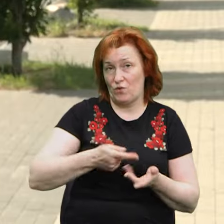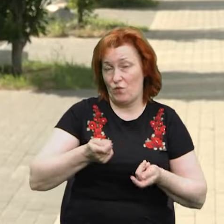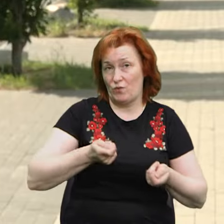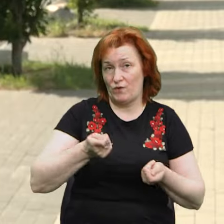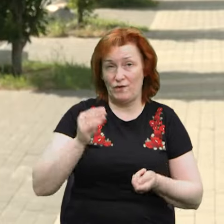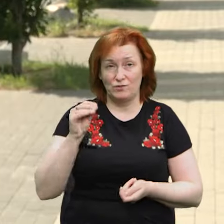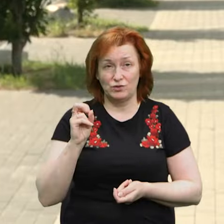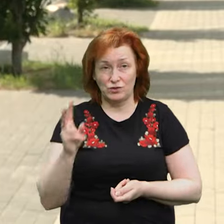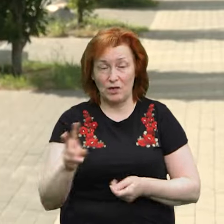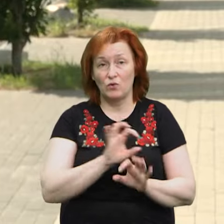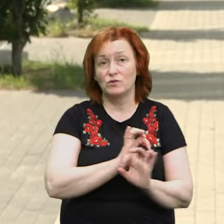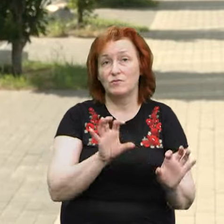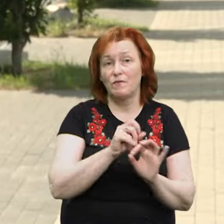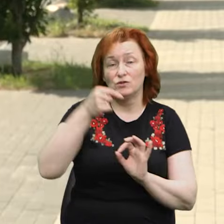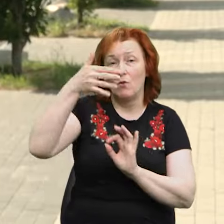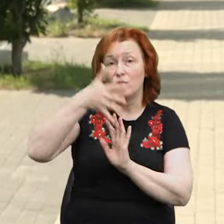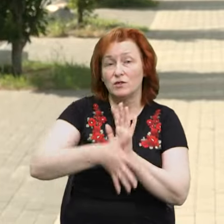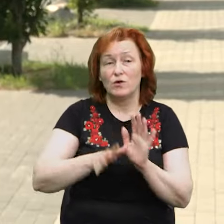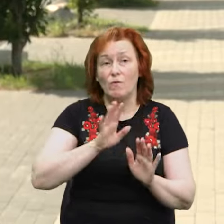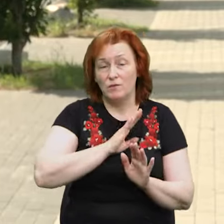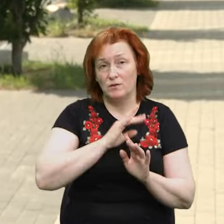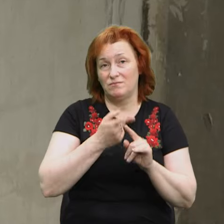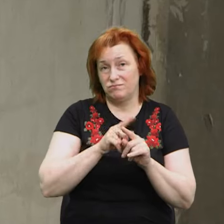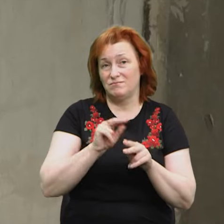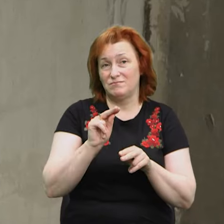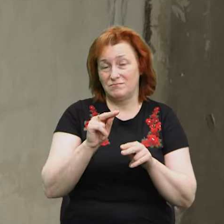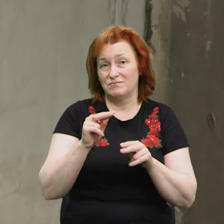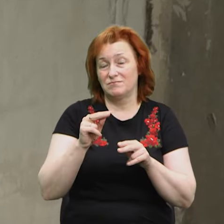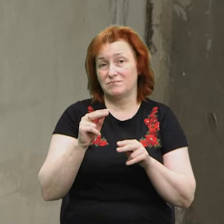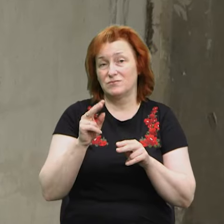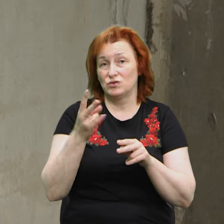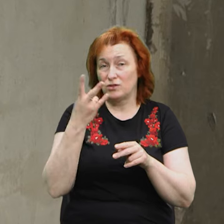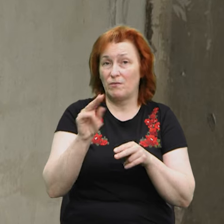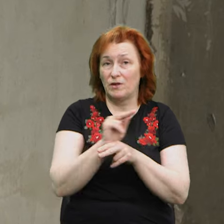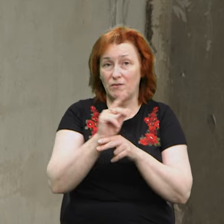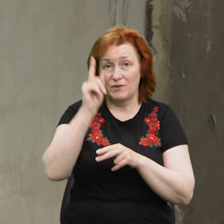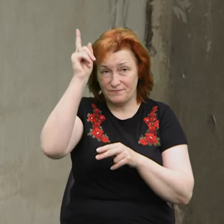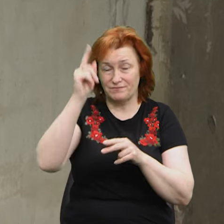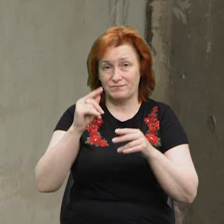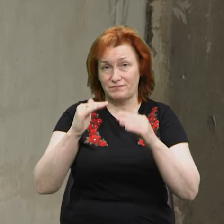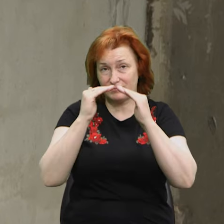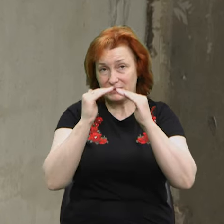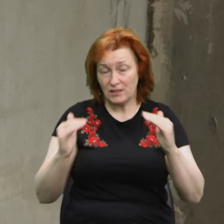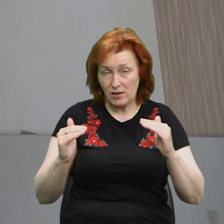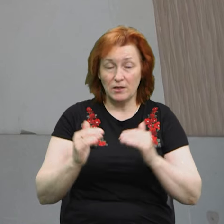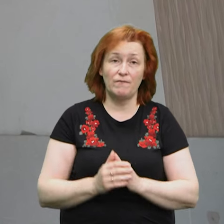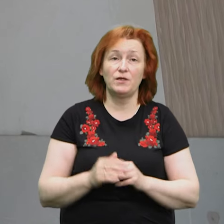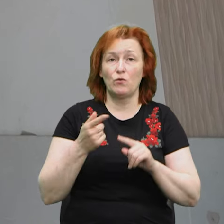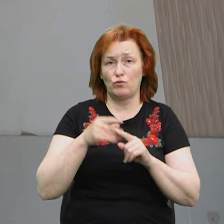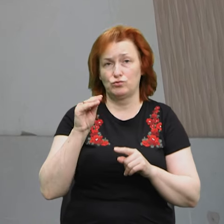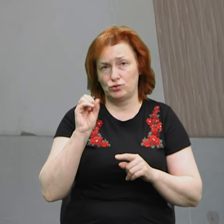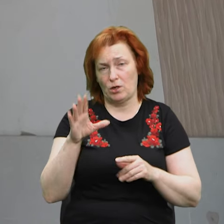Тетяна Корш розповіла, що протікання були через несправні ливнівки. Це не пов'язано з ремонтом, а ЖКГ вже виправив ситуацію.